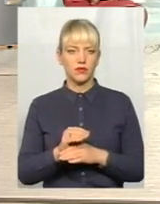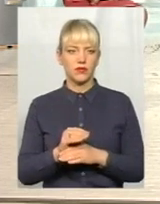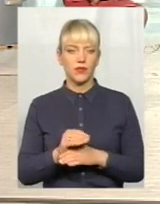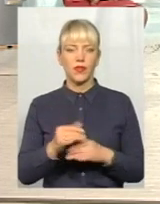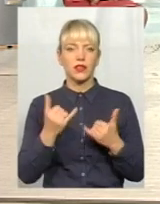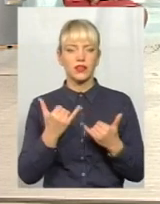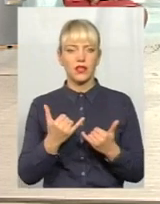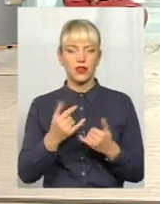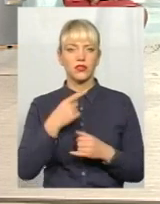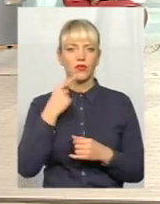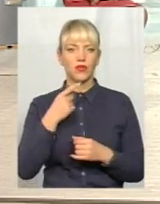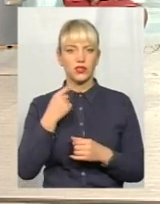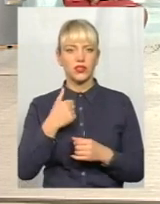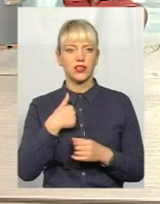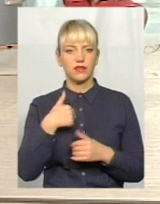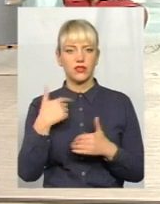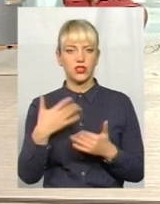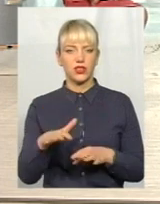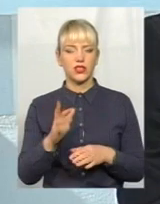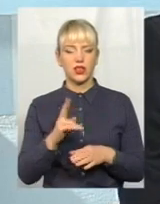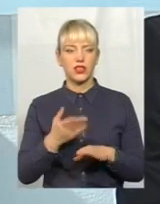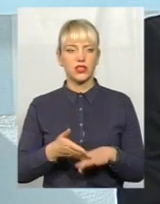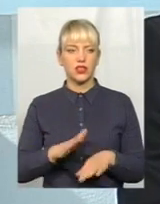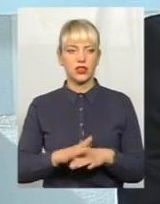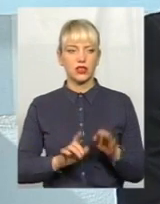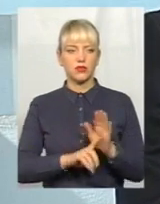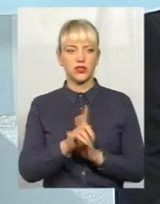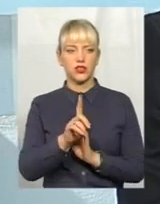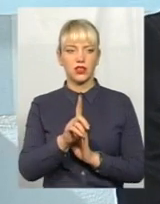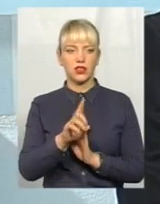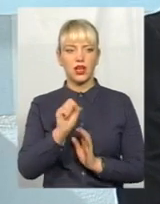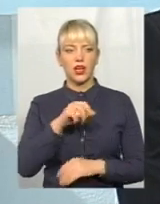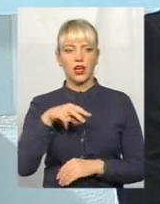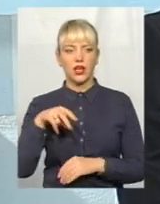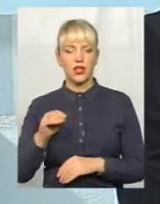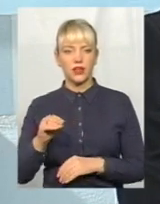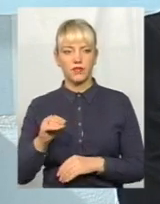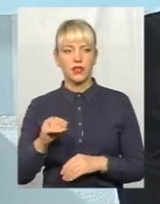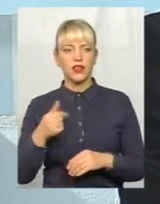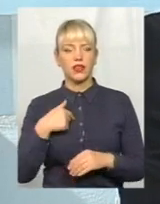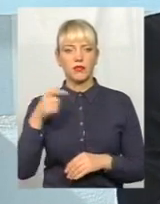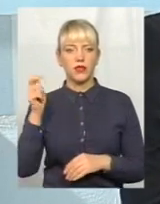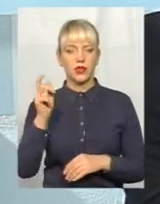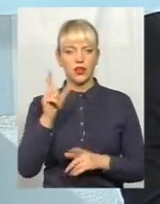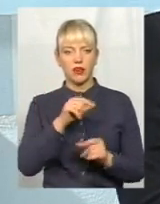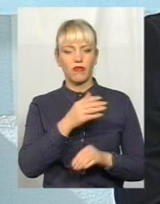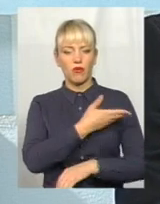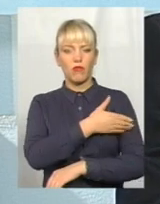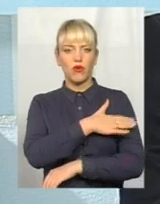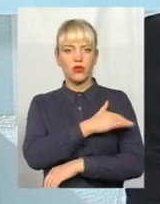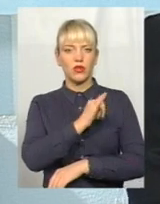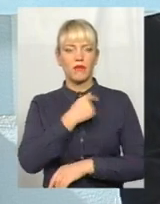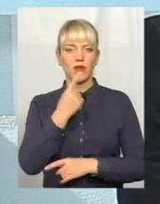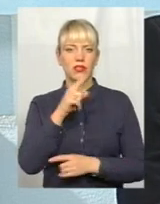Зараз говориться, як же це тяжко починати. Але я переїхав в Польщу і перше